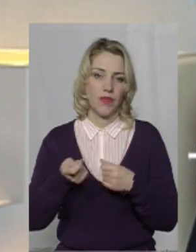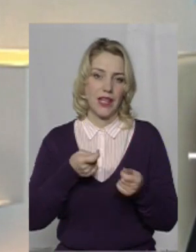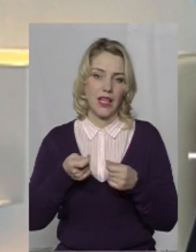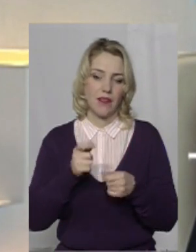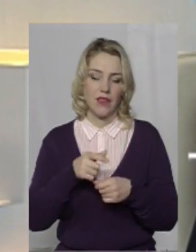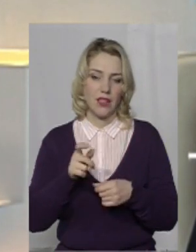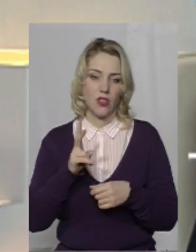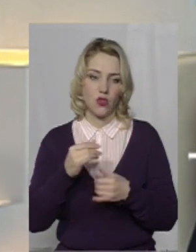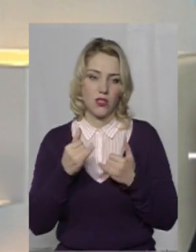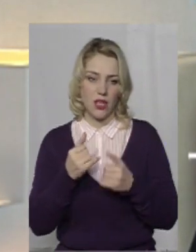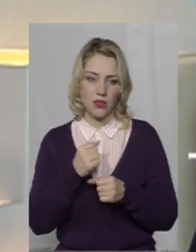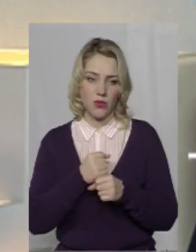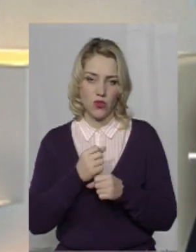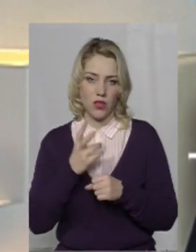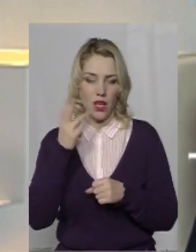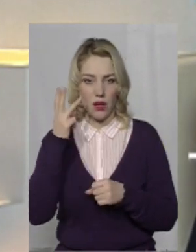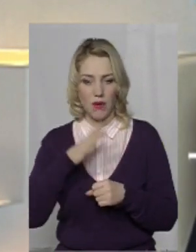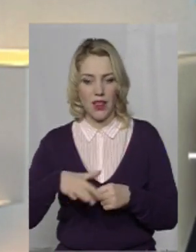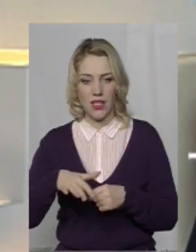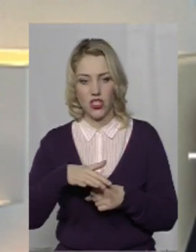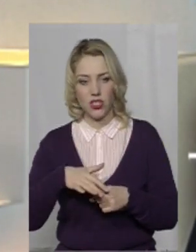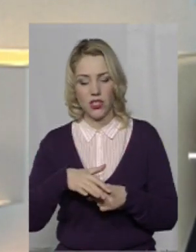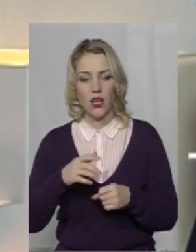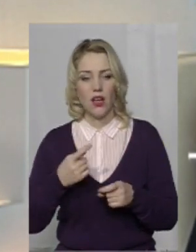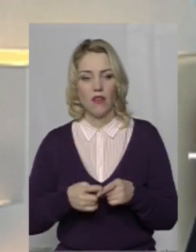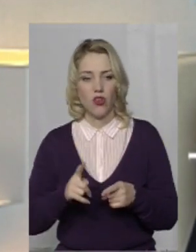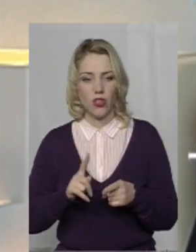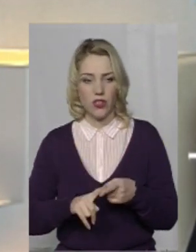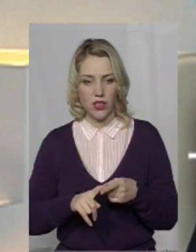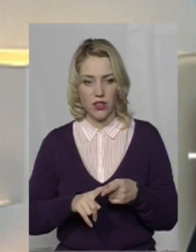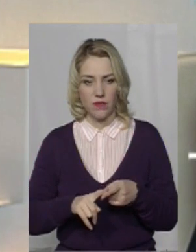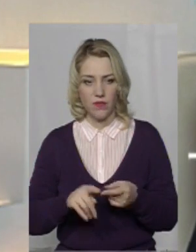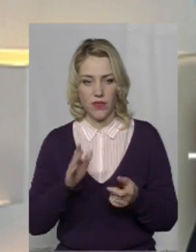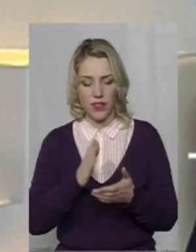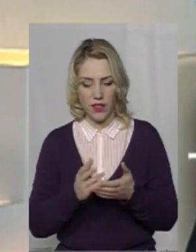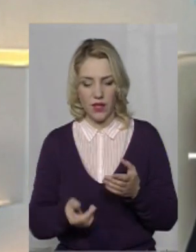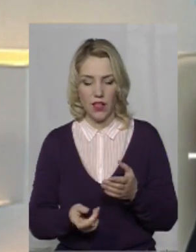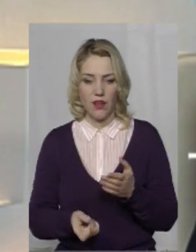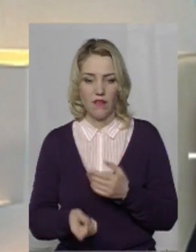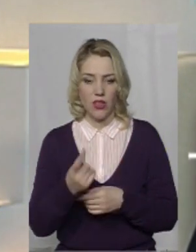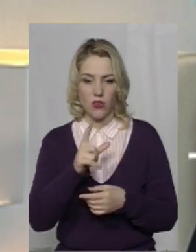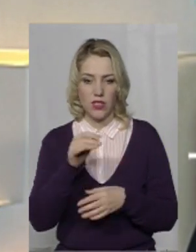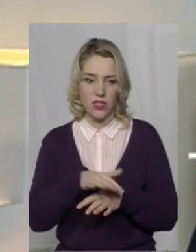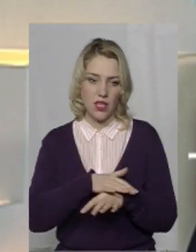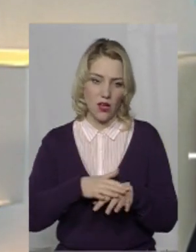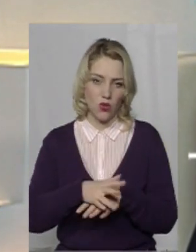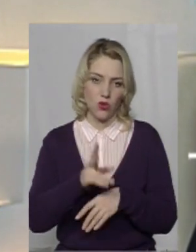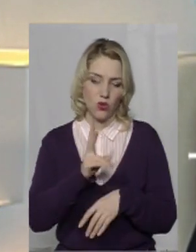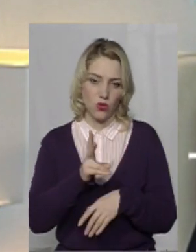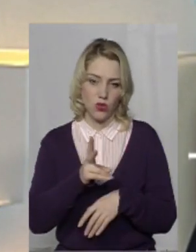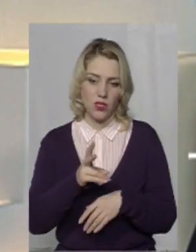керівники, які зараз працюють, саме на Хмельниччині працюють, вони вихідці з того народу. Десь хтось, можливо,